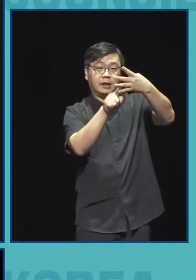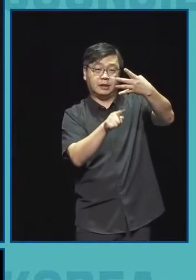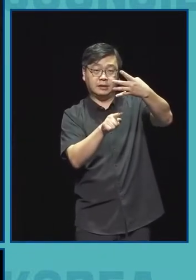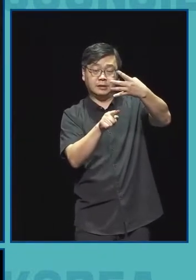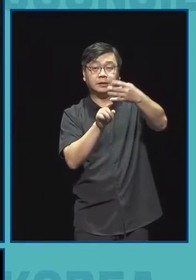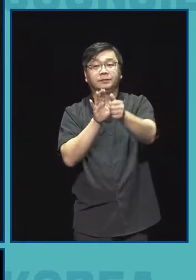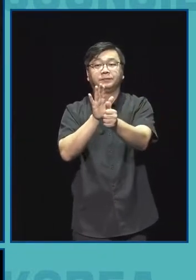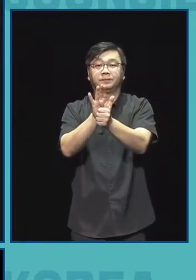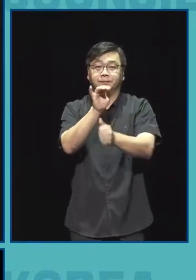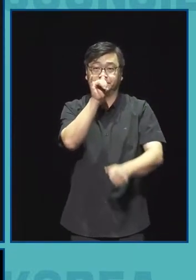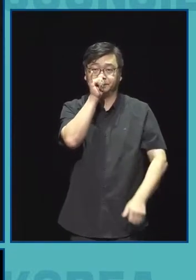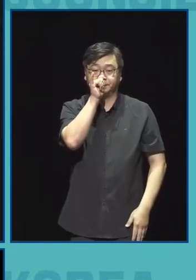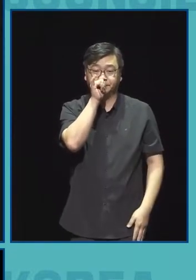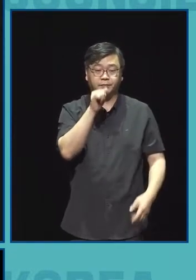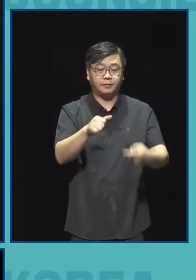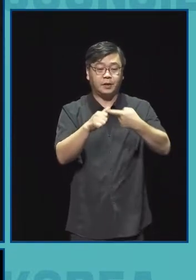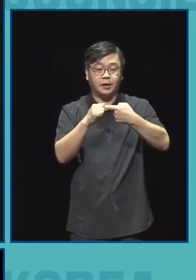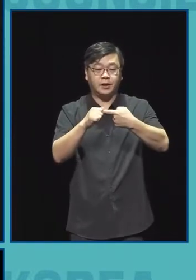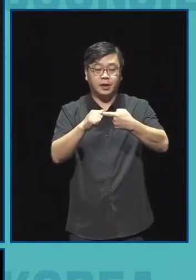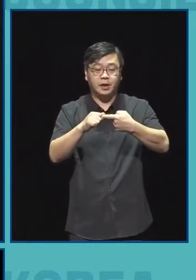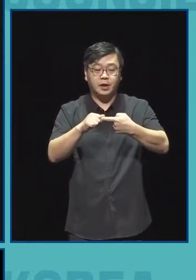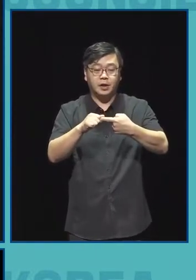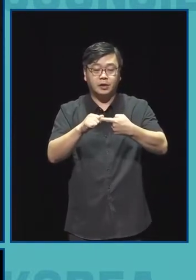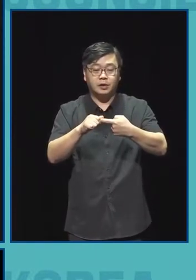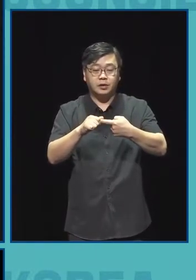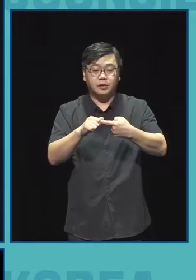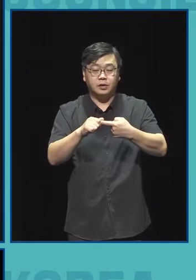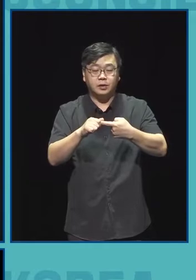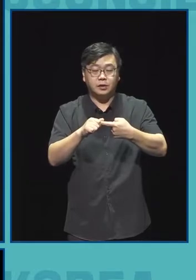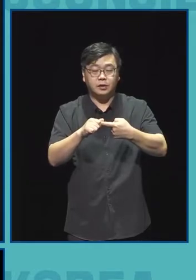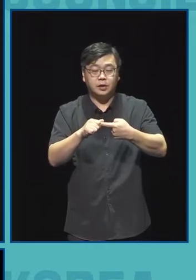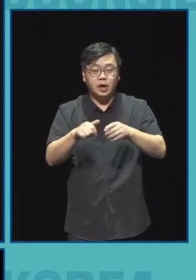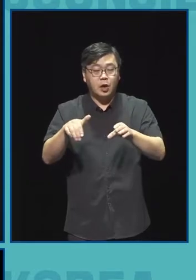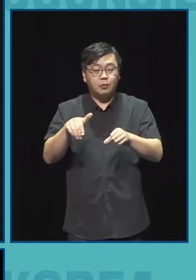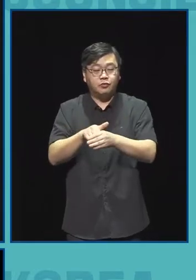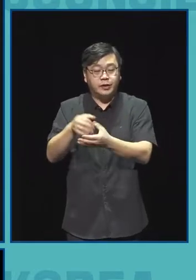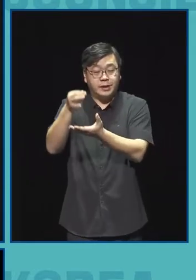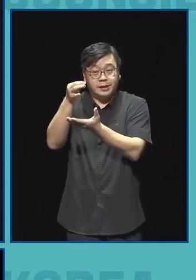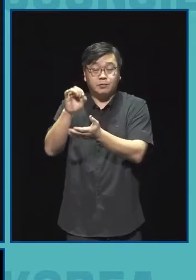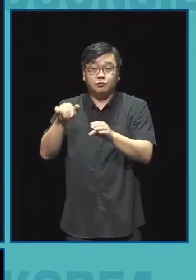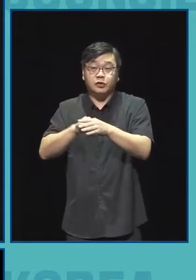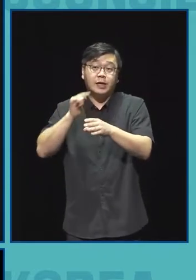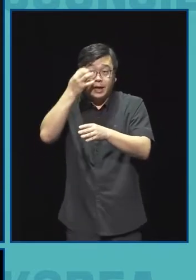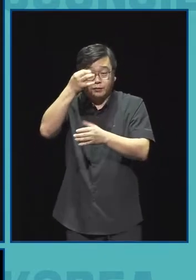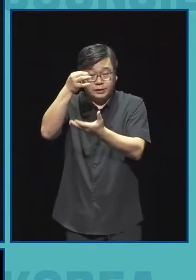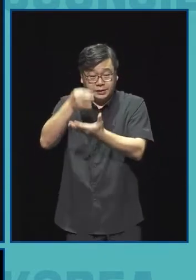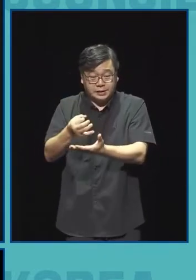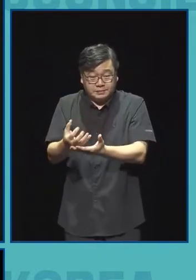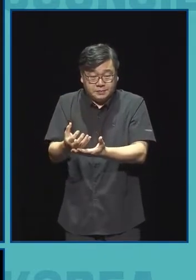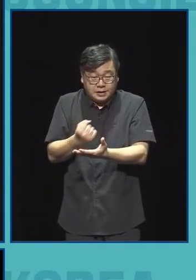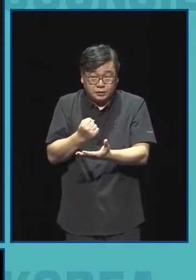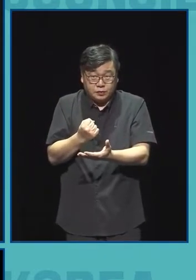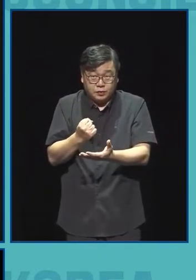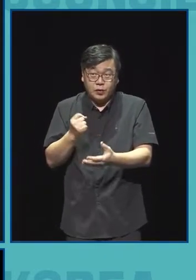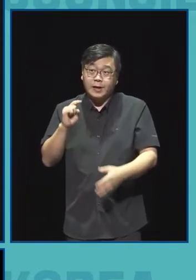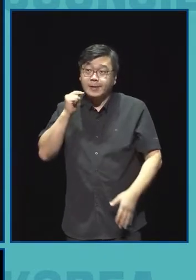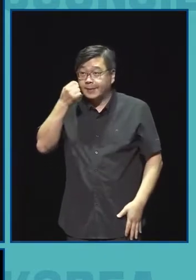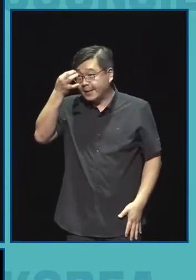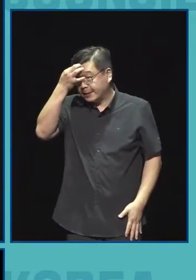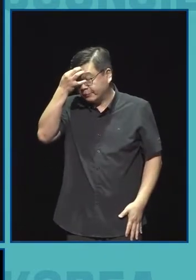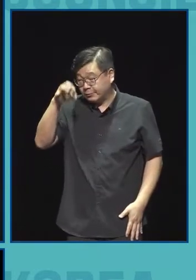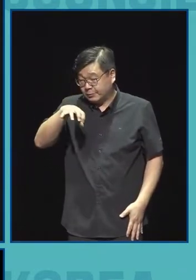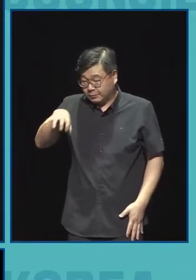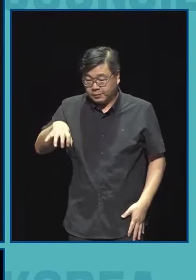지원하고 있는데요 먼저 모내기금을 통하여 오늘 설명드릴 예술과 기술 융합 지원사업